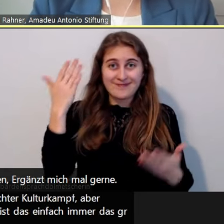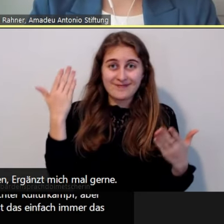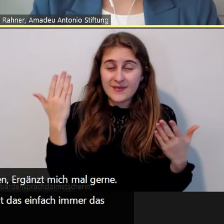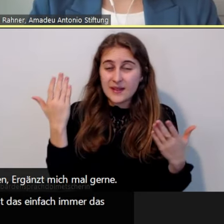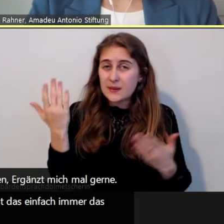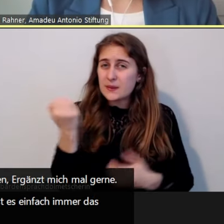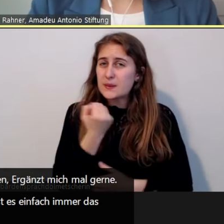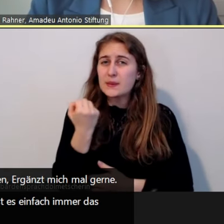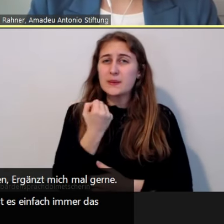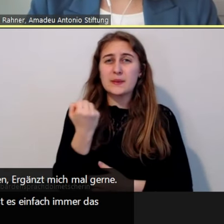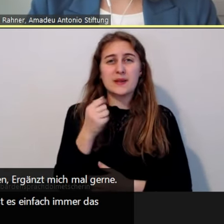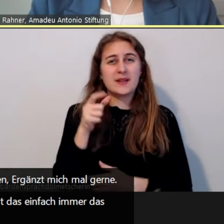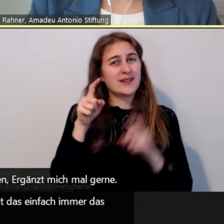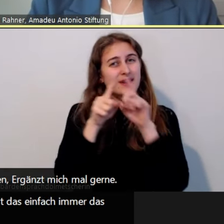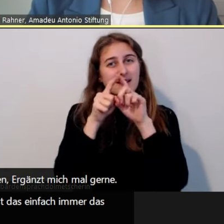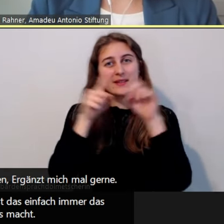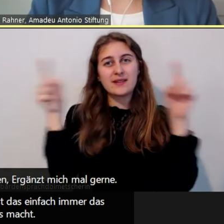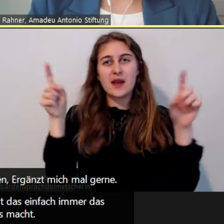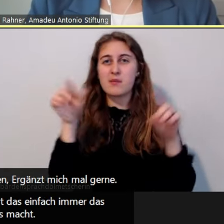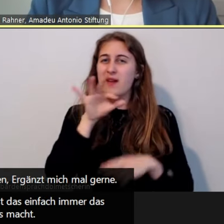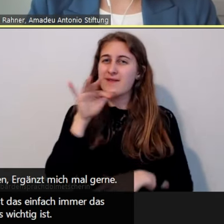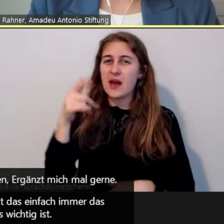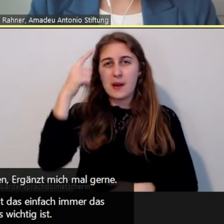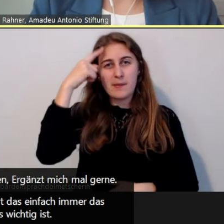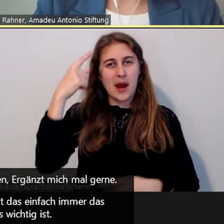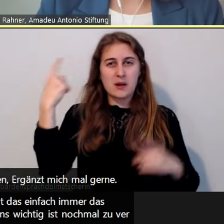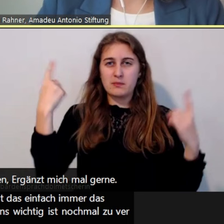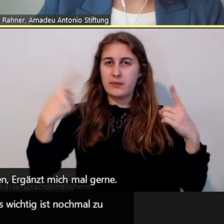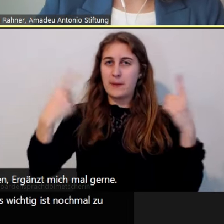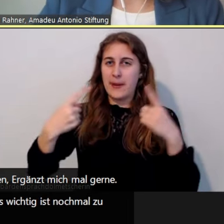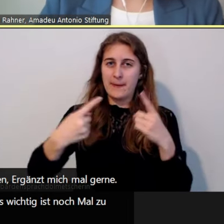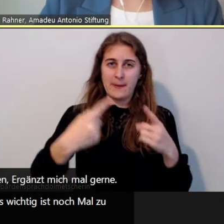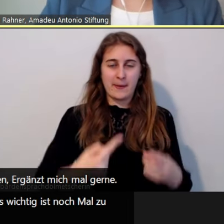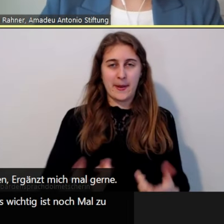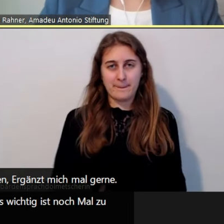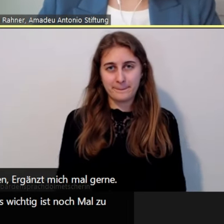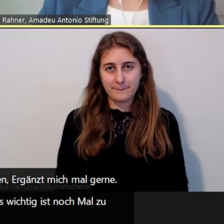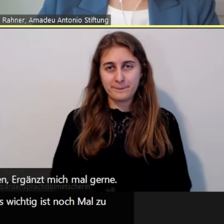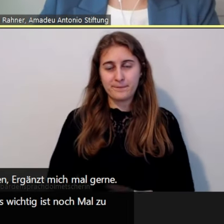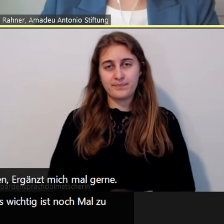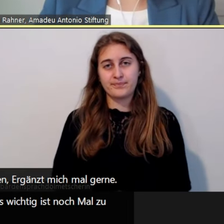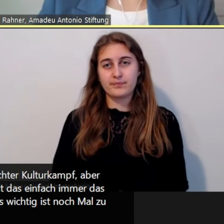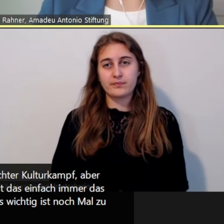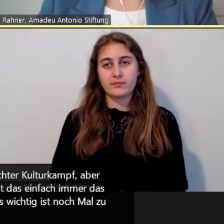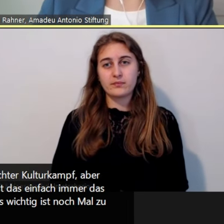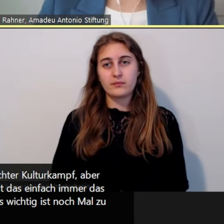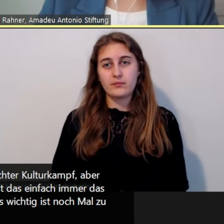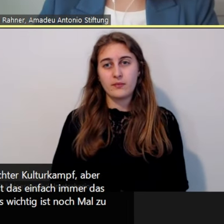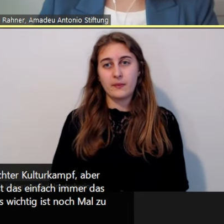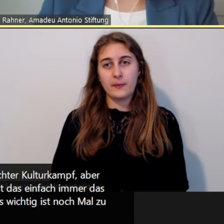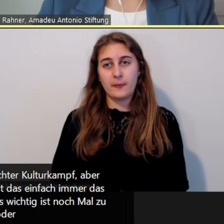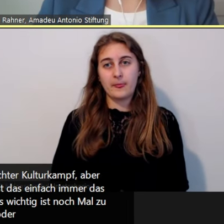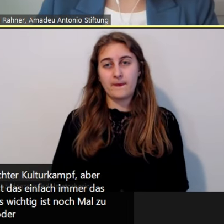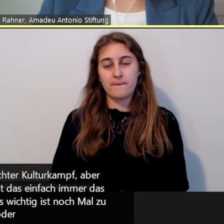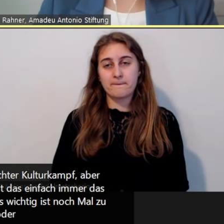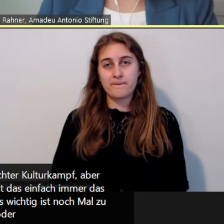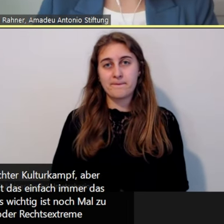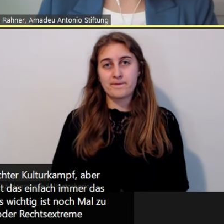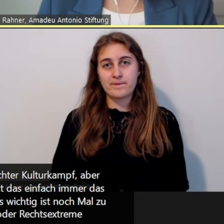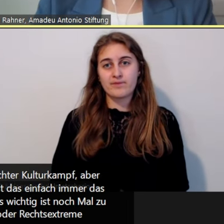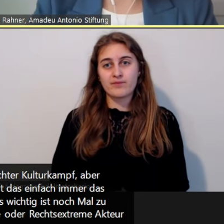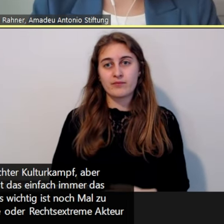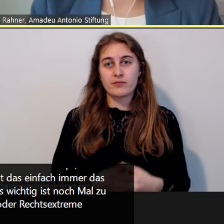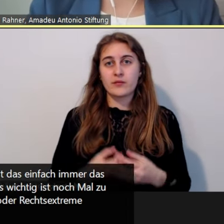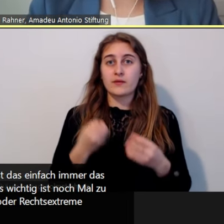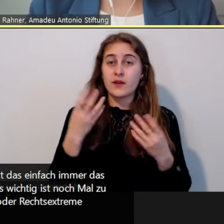Aufregerthema. Ich glaube, was für uns wichtig ist, nochmal zu verstehen, ist, das eine ist, wie konservative oder rechtsextreme Akteure